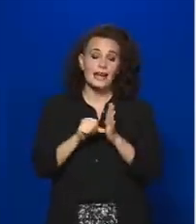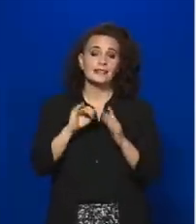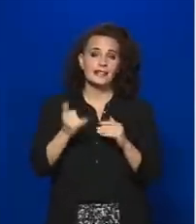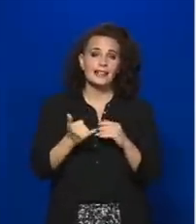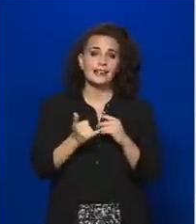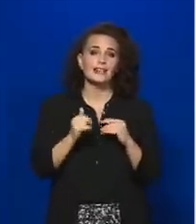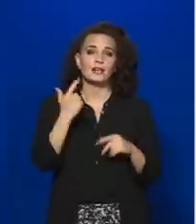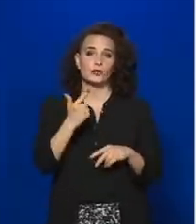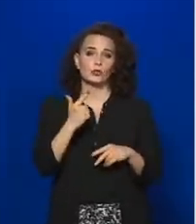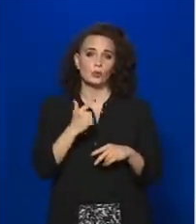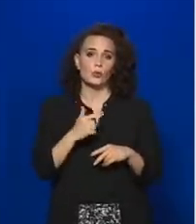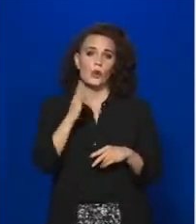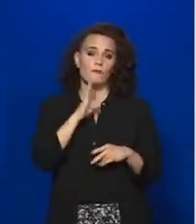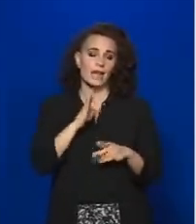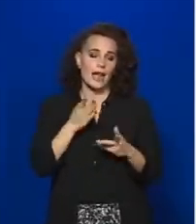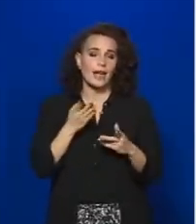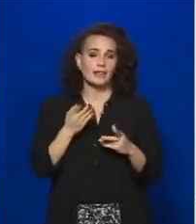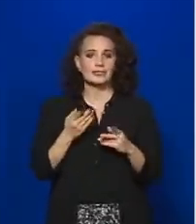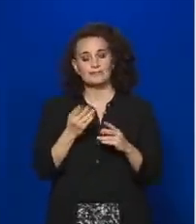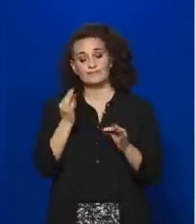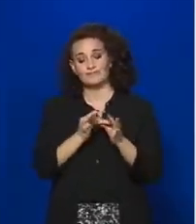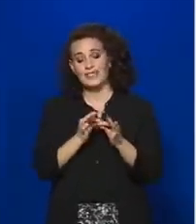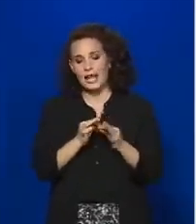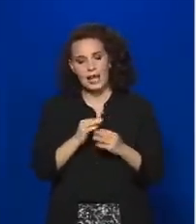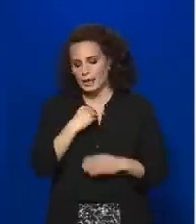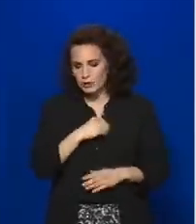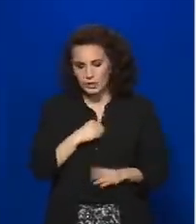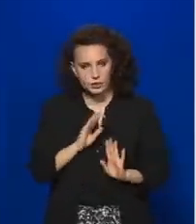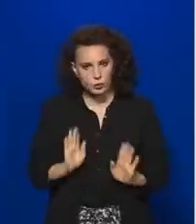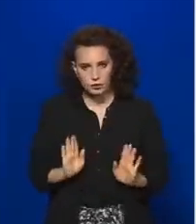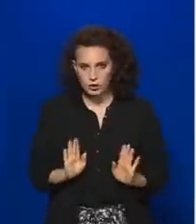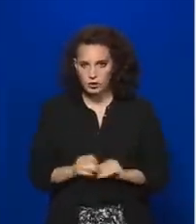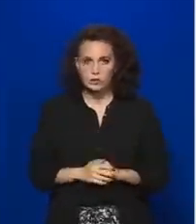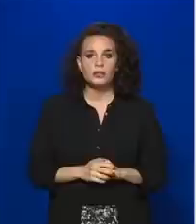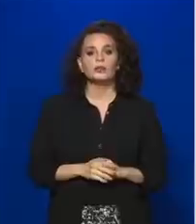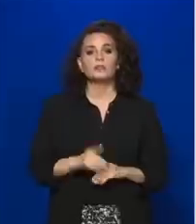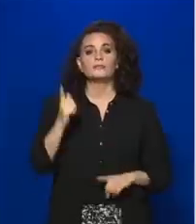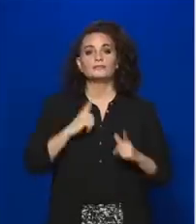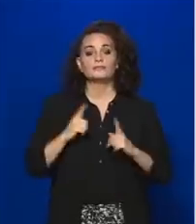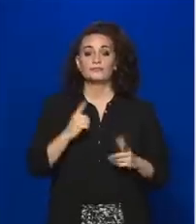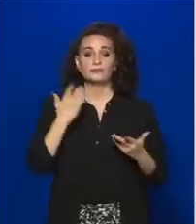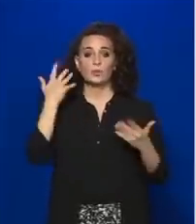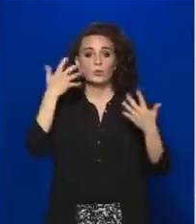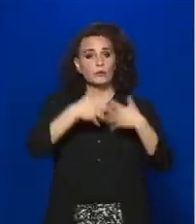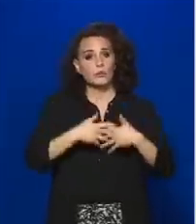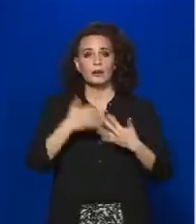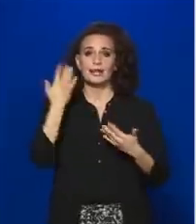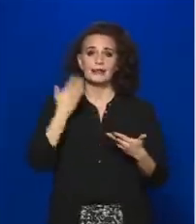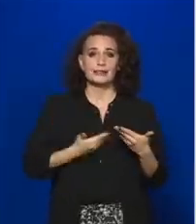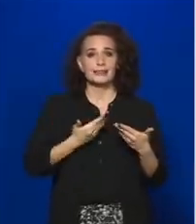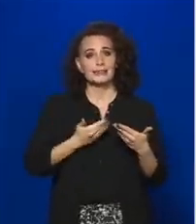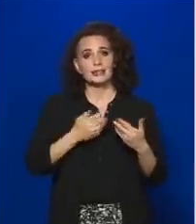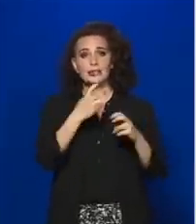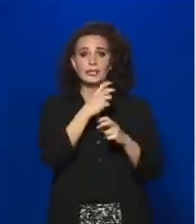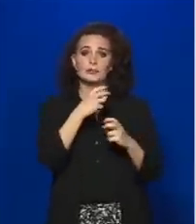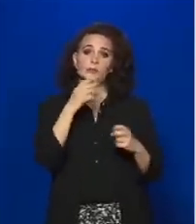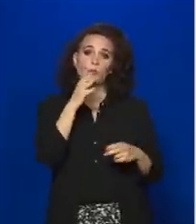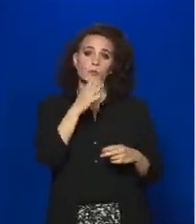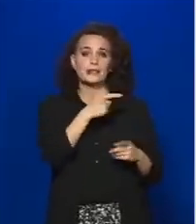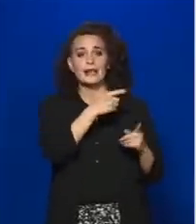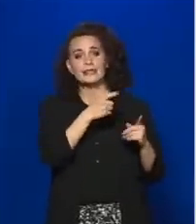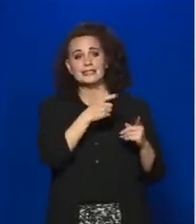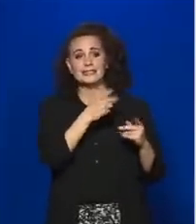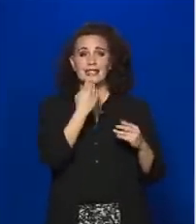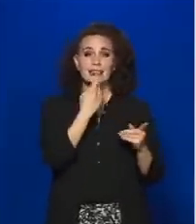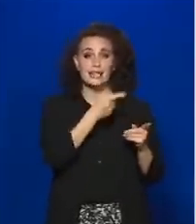elkeserítő, az ítélet sajnos összhangban az eddigi brüsszeli szándékokkal arra akar kényszeríteni